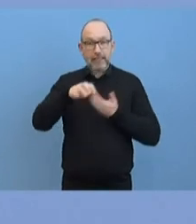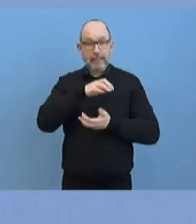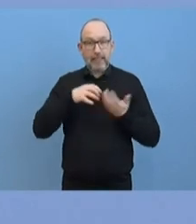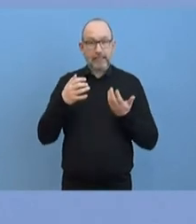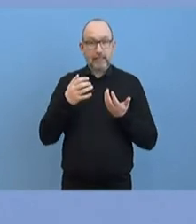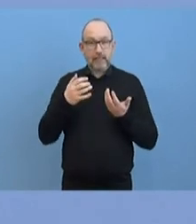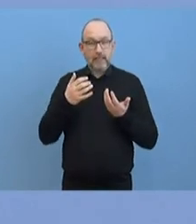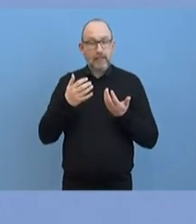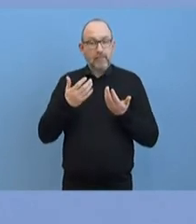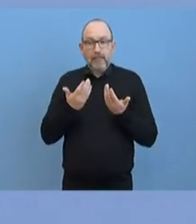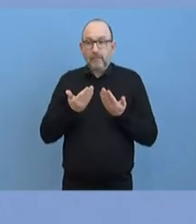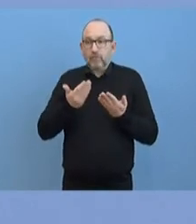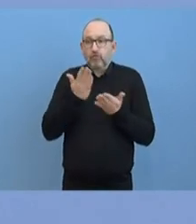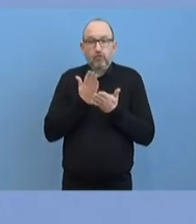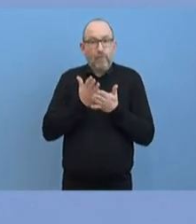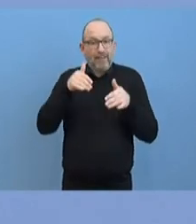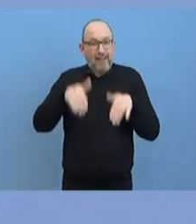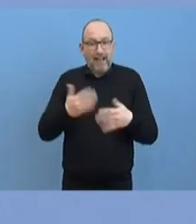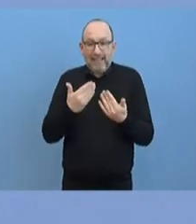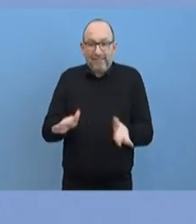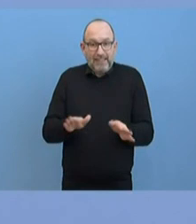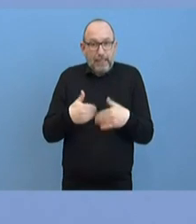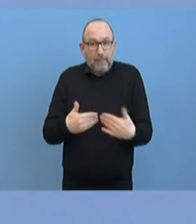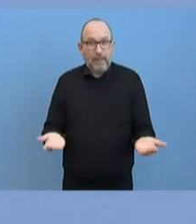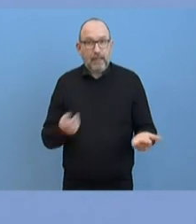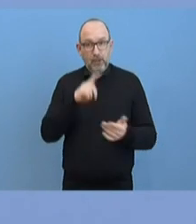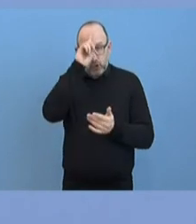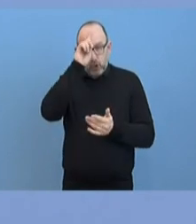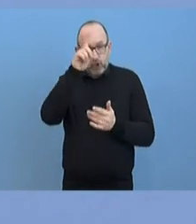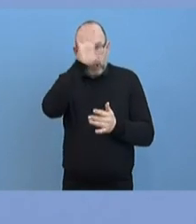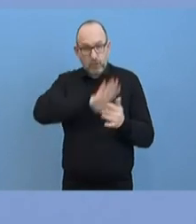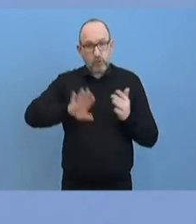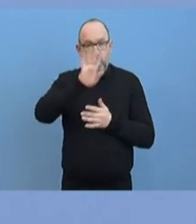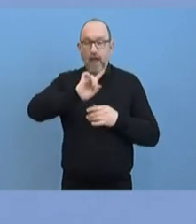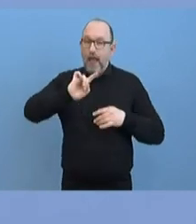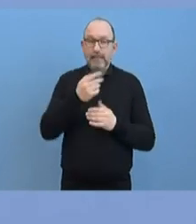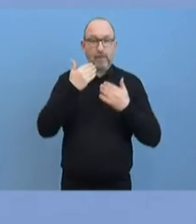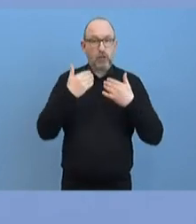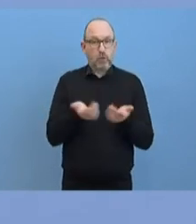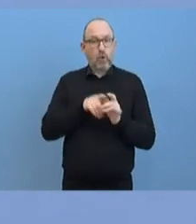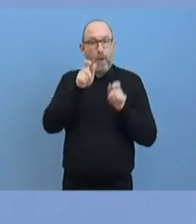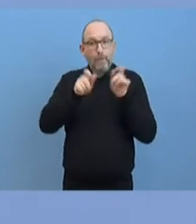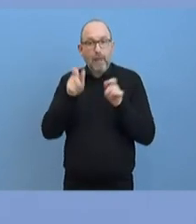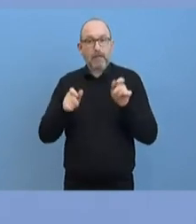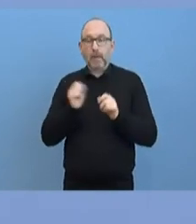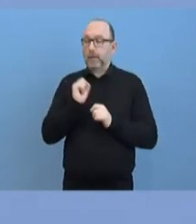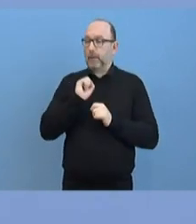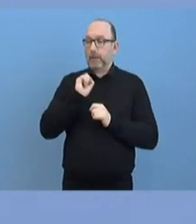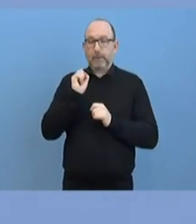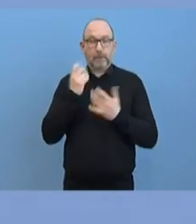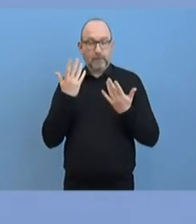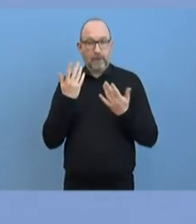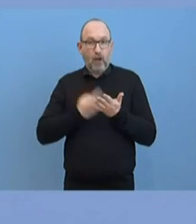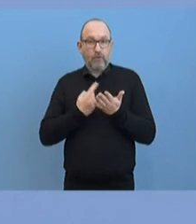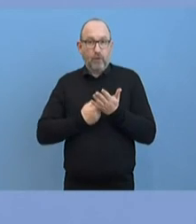in der Geschichte der Bundesrepublik ist und eine schicksalhafte Herausforderung für die ganze Menschheit. Er hat drei Hauptziele genannt und